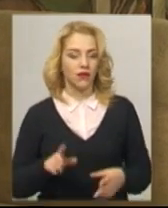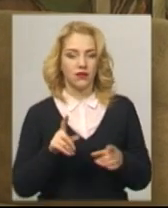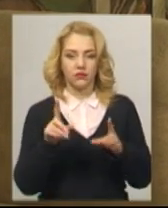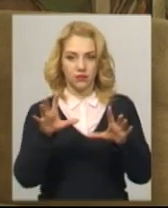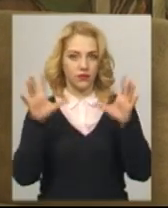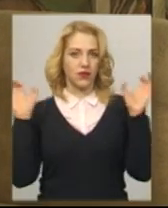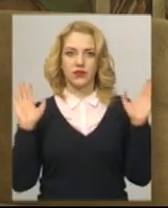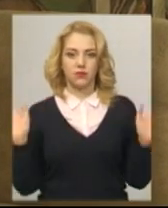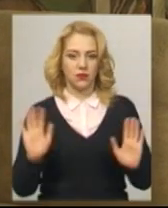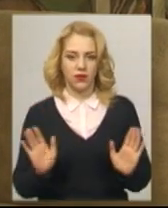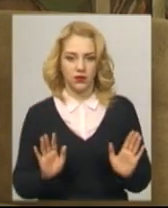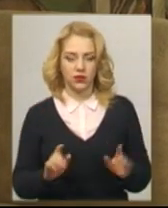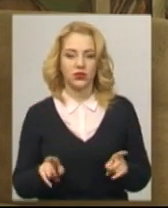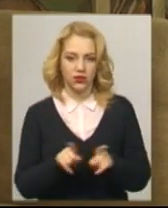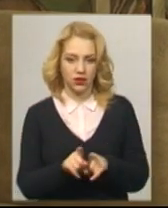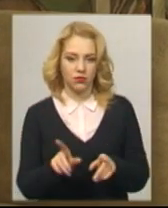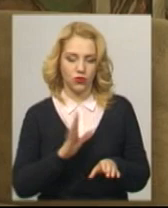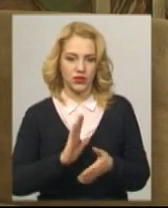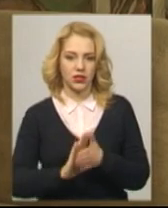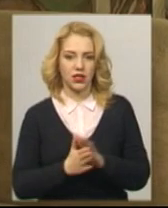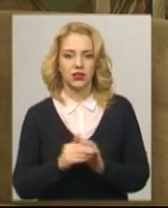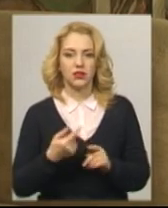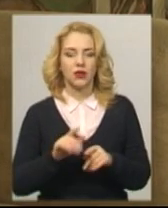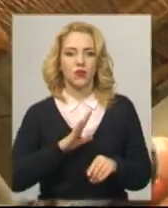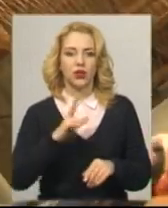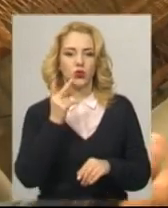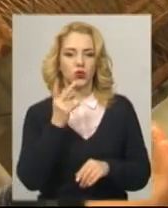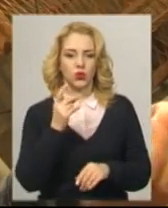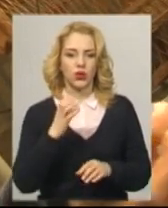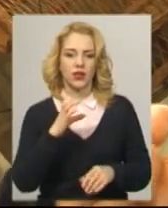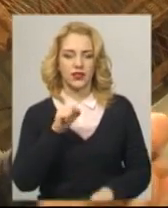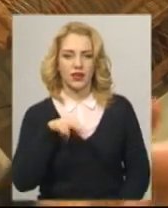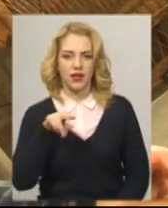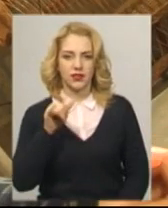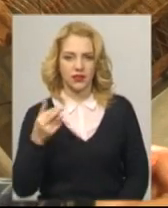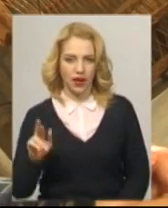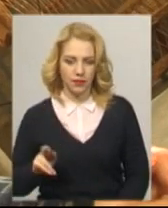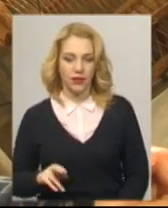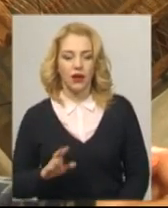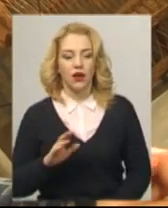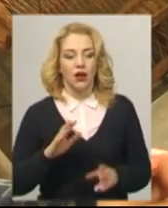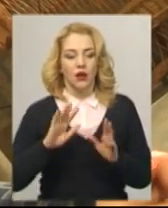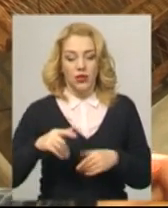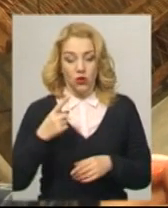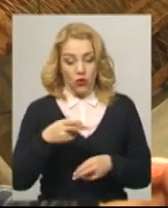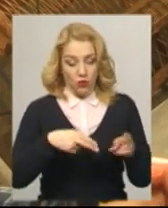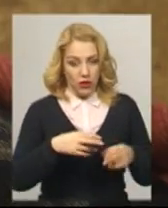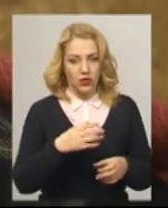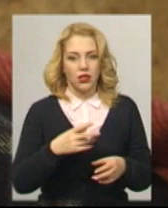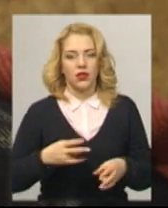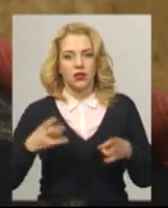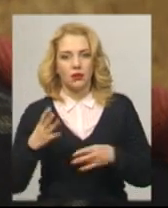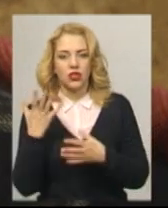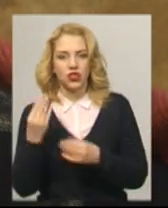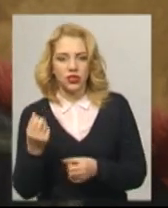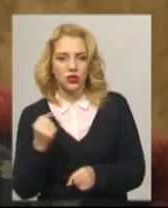такий вже був стан. Це була друга стадія в мене. Після однієї операції довелося зробити ще одну на печінці, де